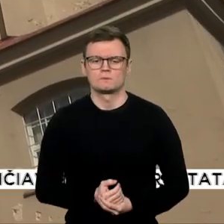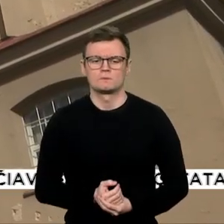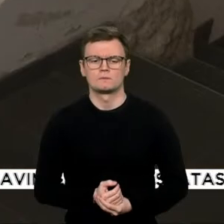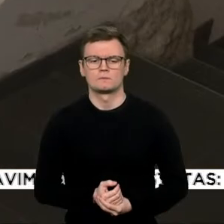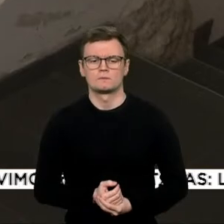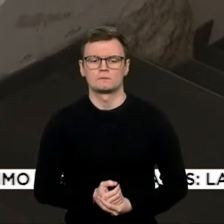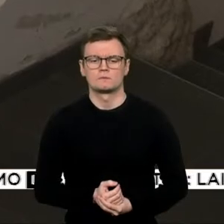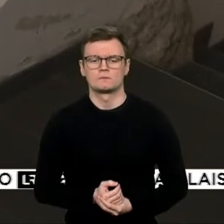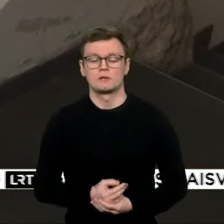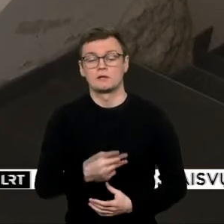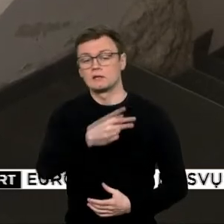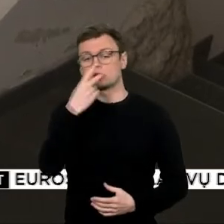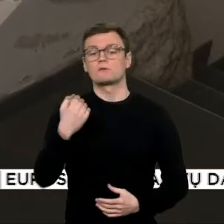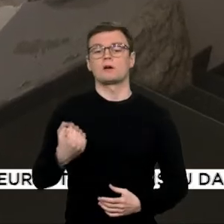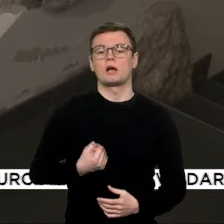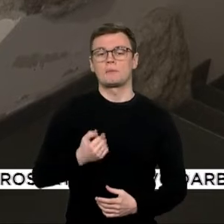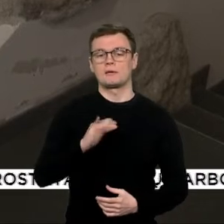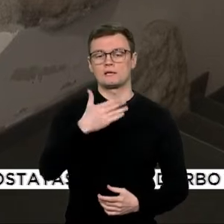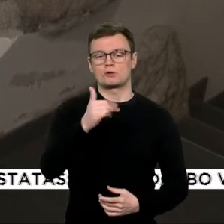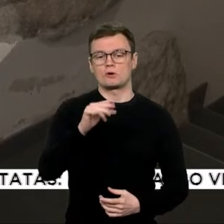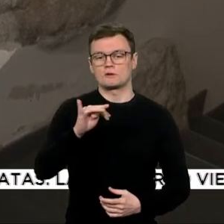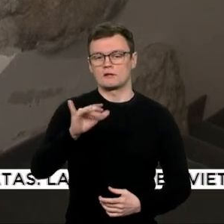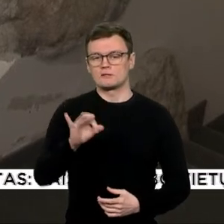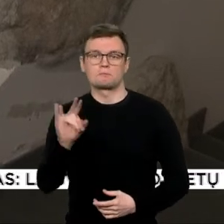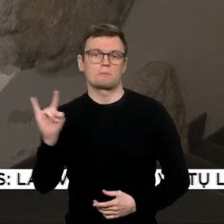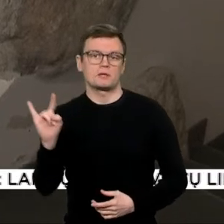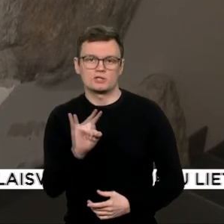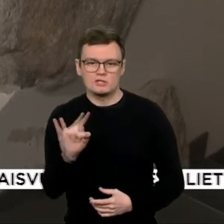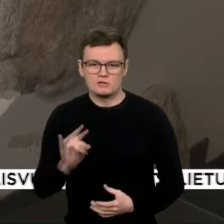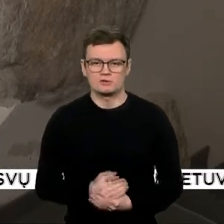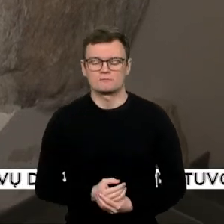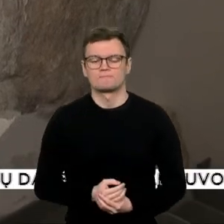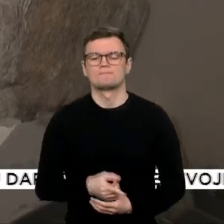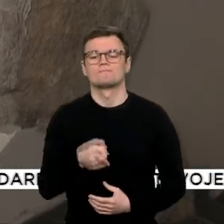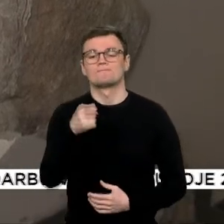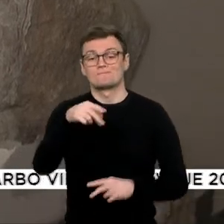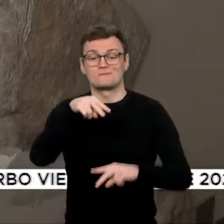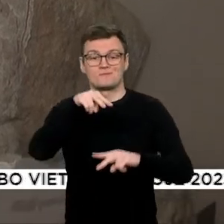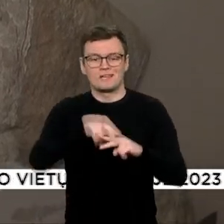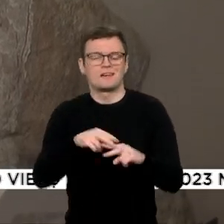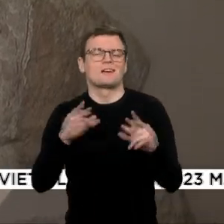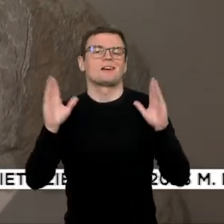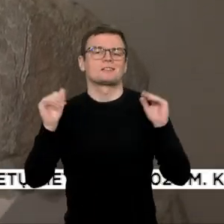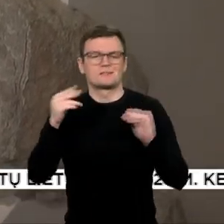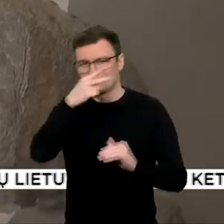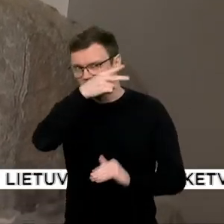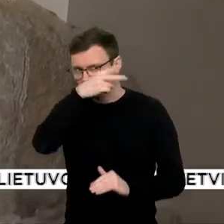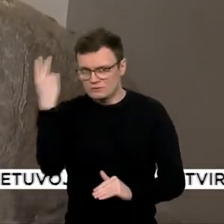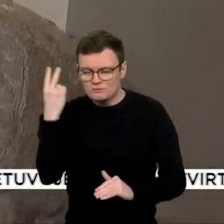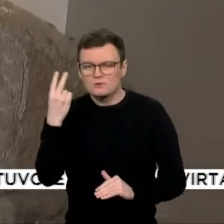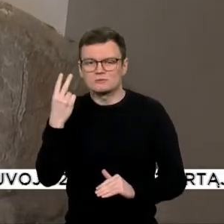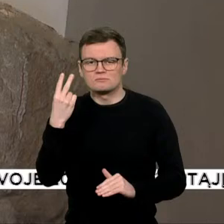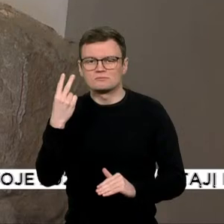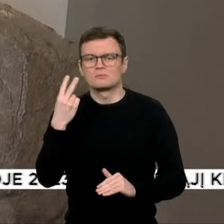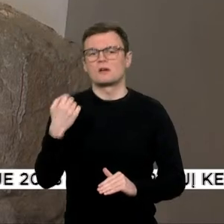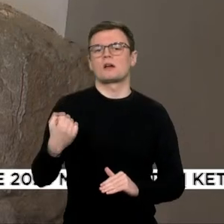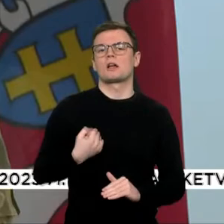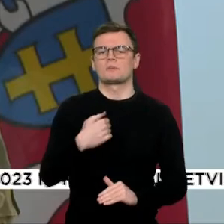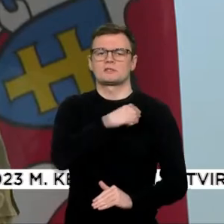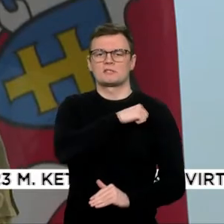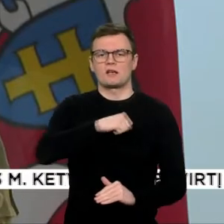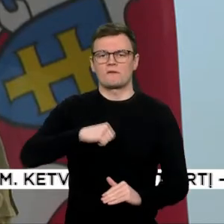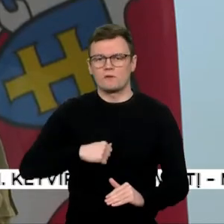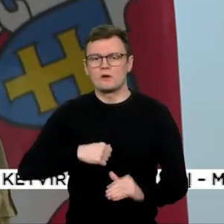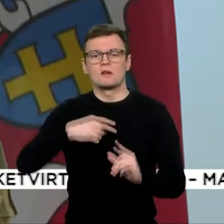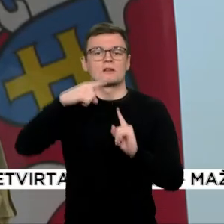bažnyčia. Jo skoplyčioje atsisveikinama su Lietuvos kariu savanorių atsisakiu su tarnybos, kad galėtų vykti ginti Ukrainos.